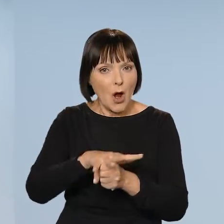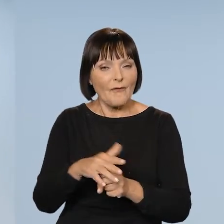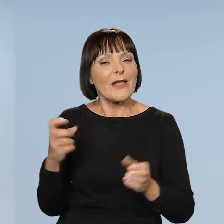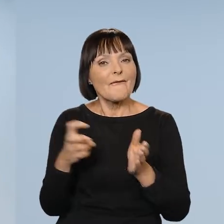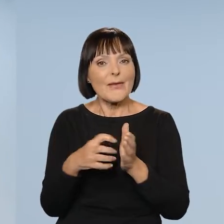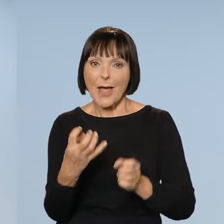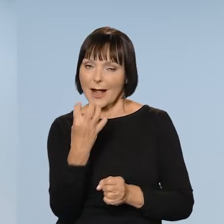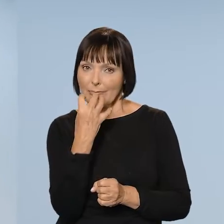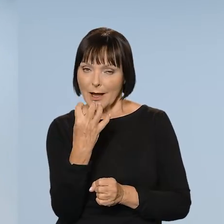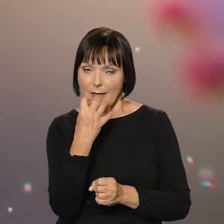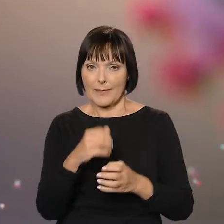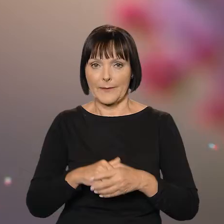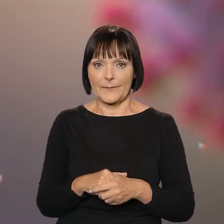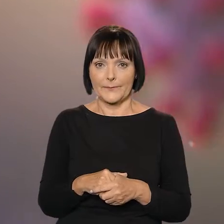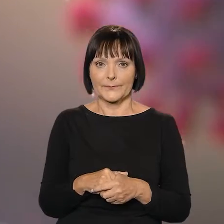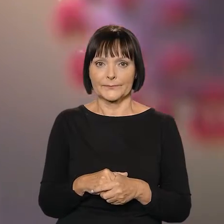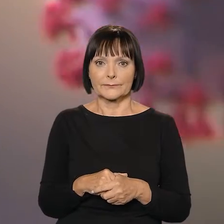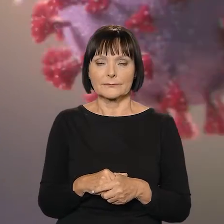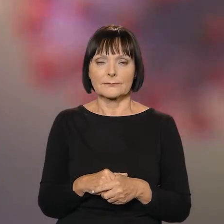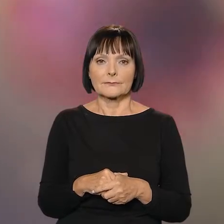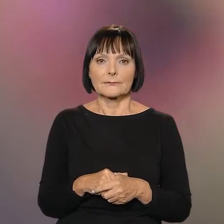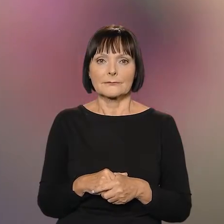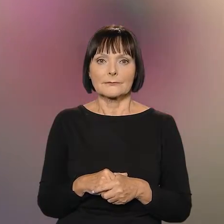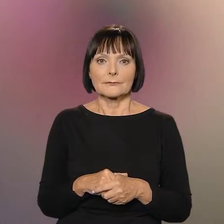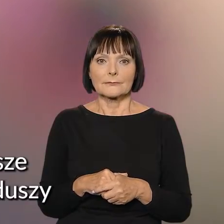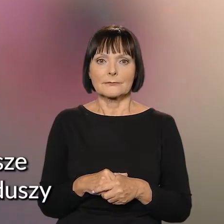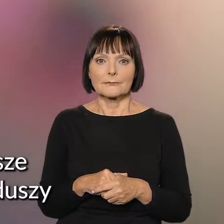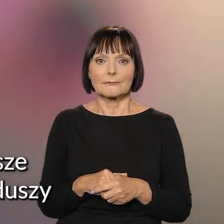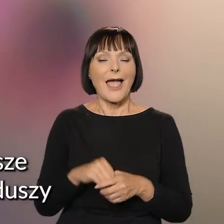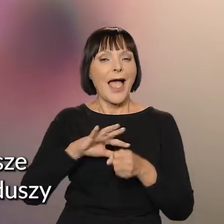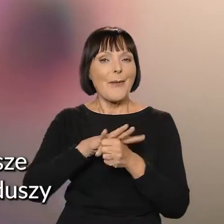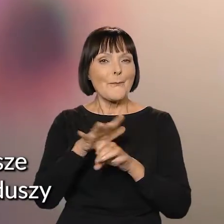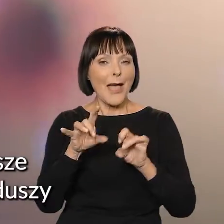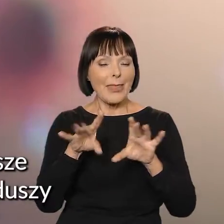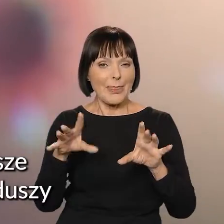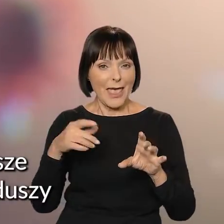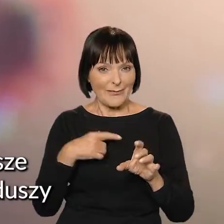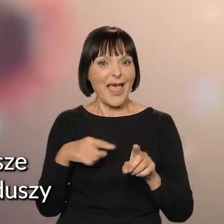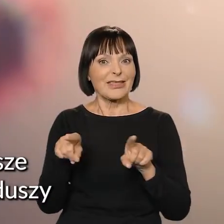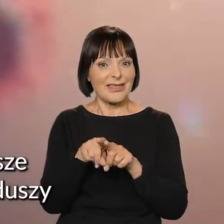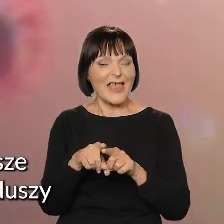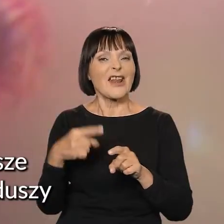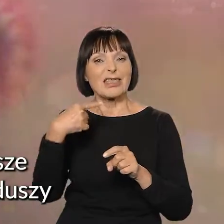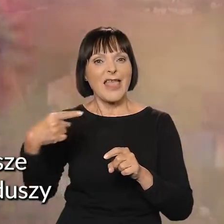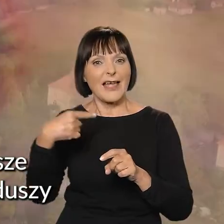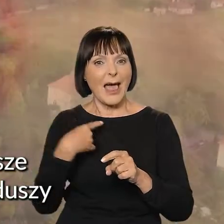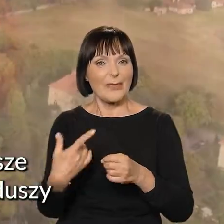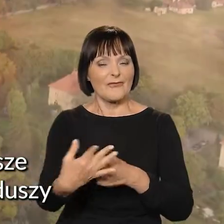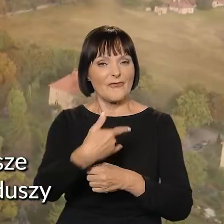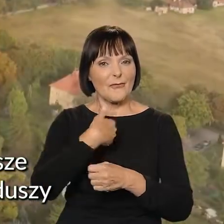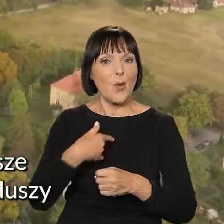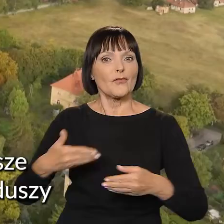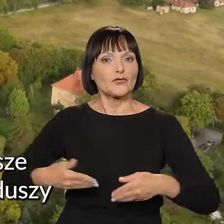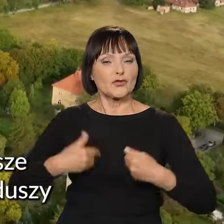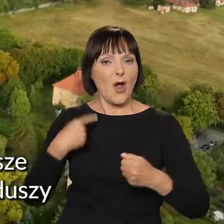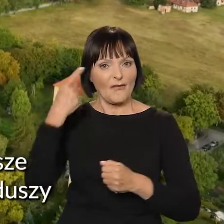wymagają tlenoterapii. Animacja wirusa COVID-19 Pandemia koronawirusa wpłynęła także na nasze zdrowie psychiczne.